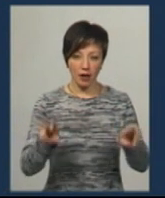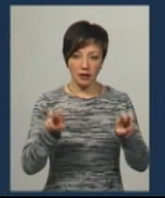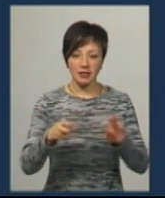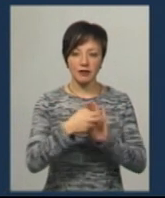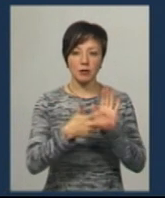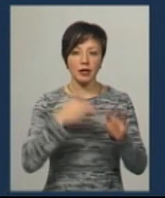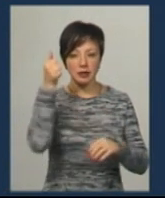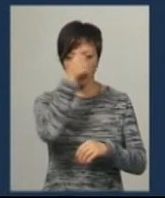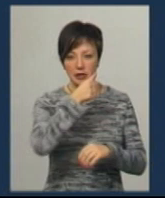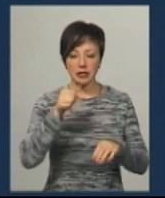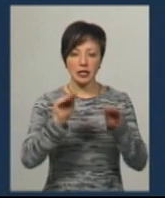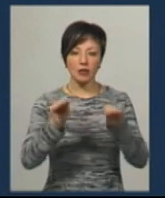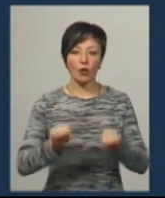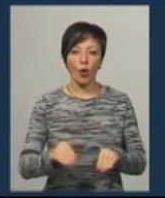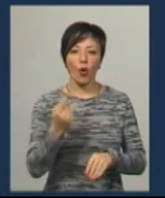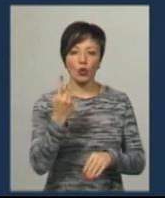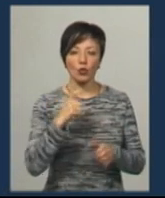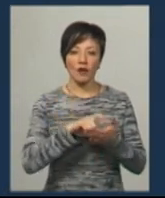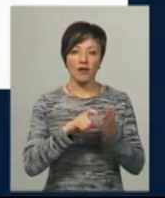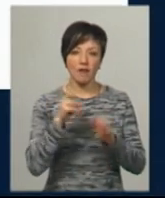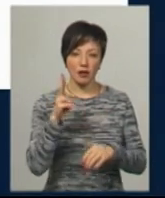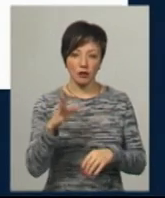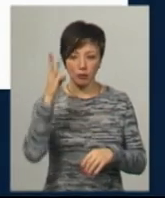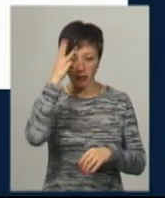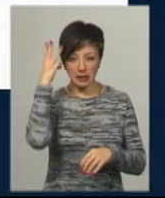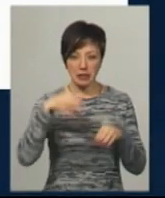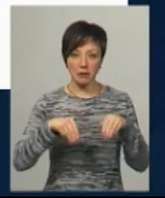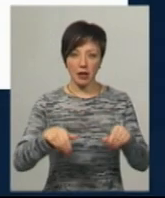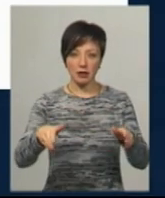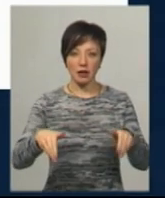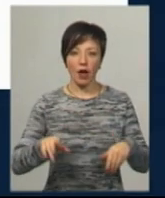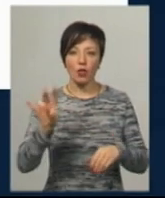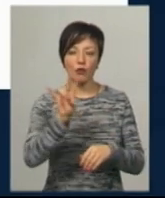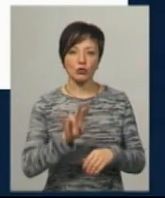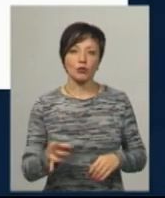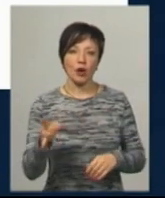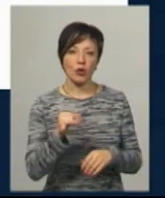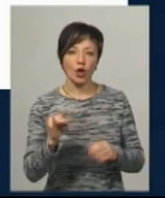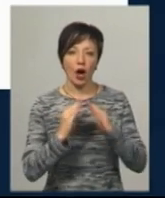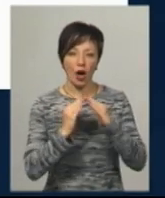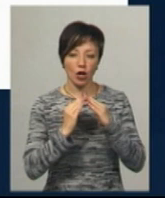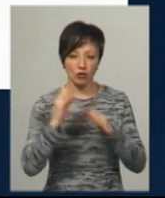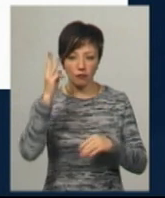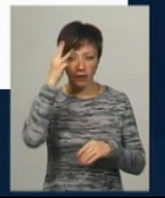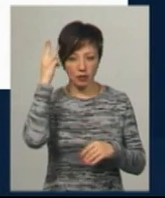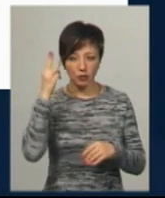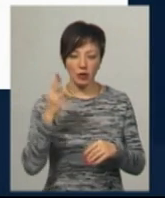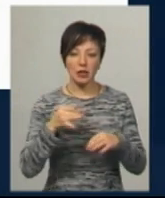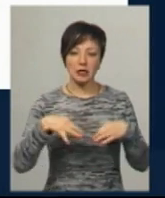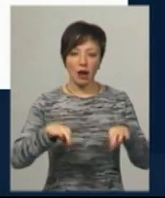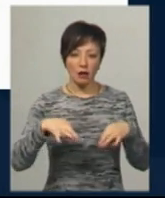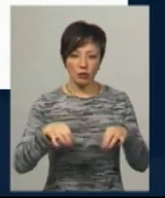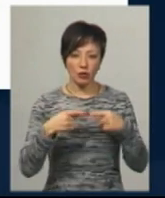рік Дмитро Габінет задекорував одну квартиру у Хмельницькому, земельну ділянку у Новошуцькому районі та гараж обласного центрі. Із